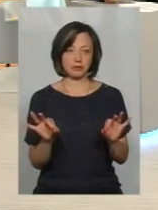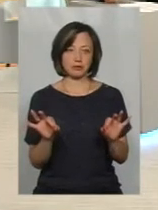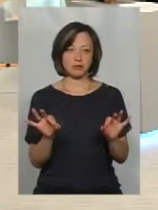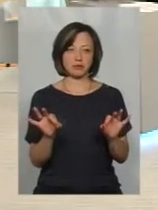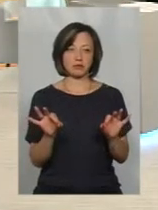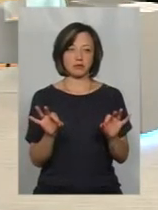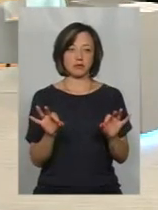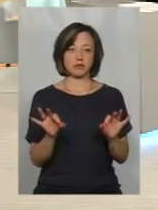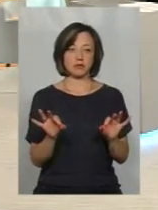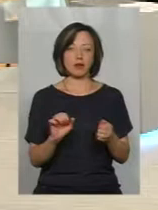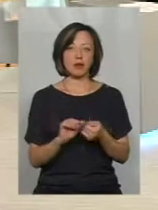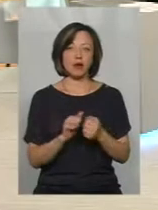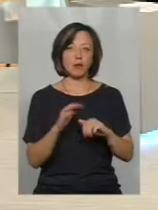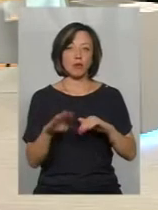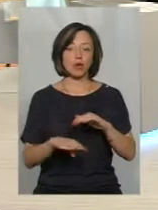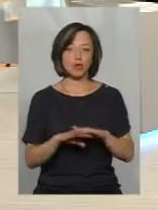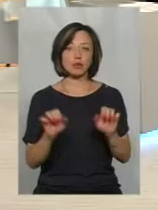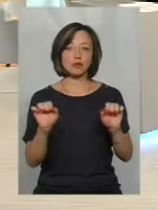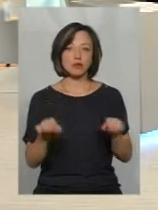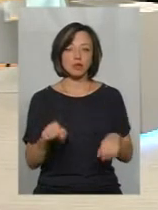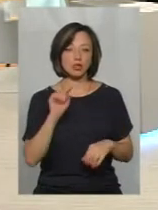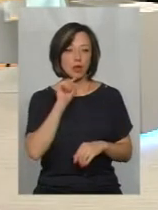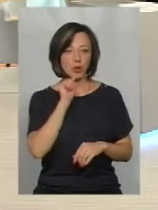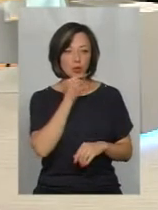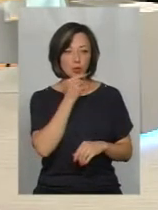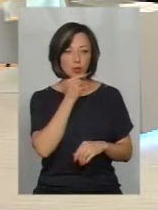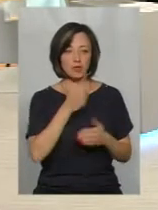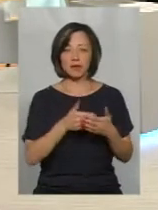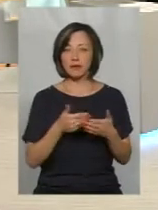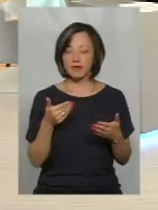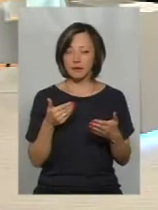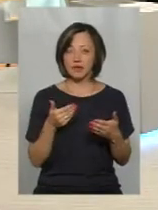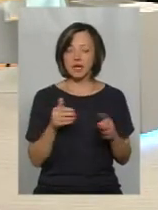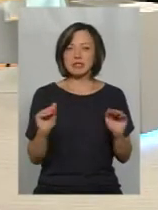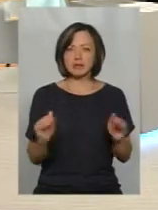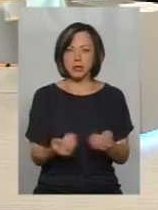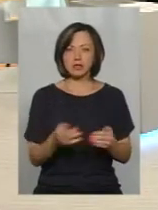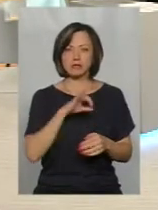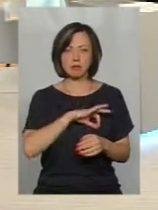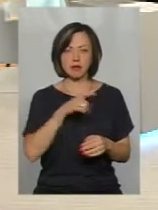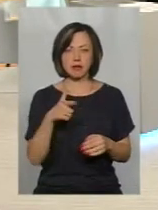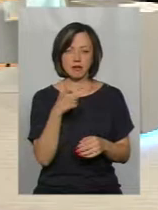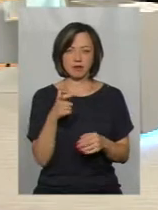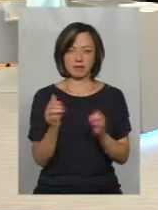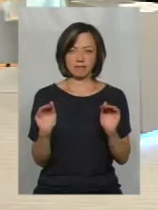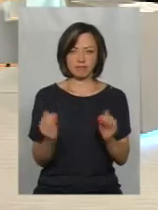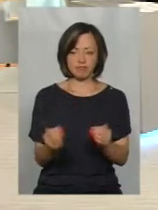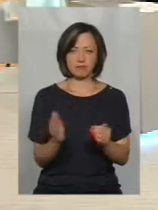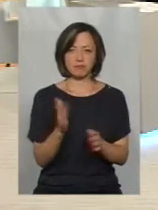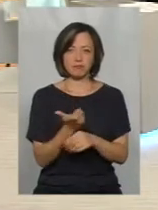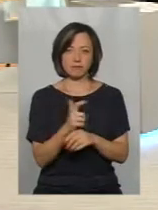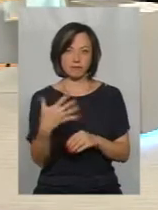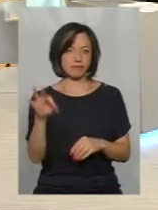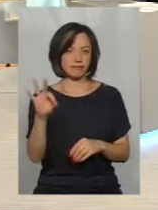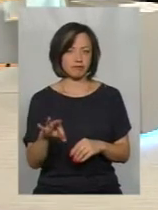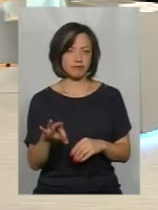Ну, Кам'янець-Подільський зможе економити, верніше, зменшити споживання газу більше, як на